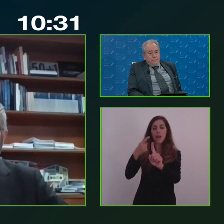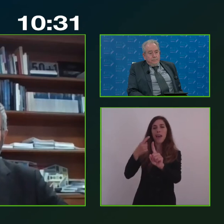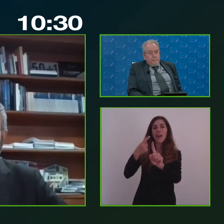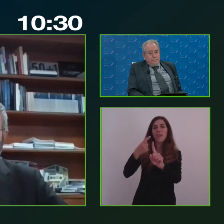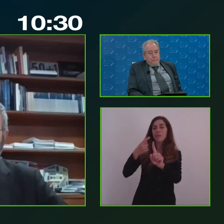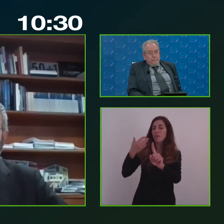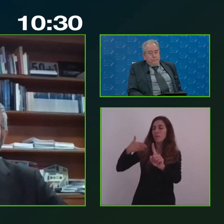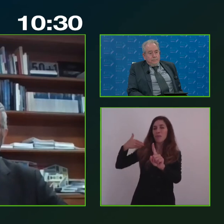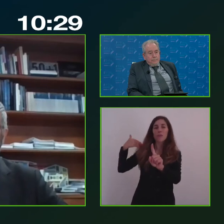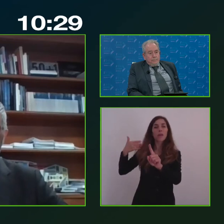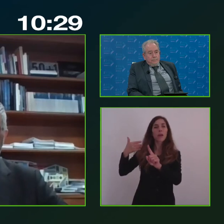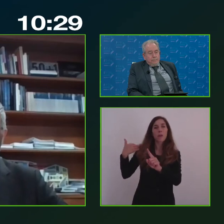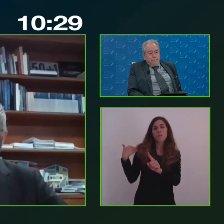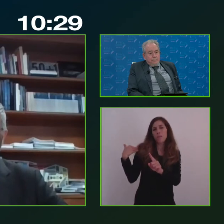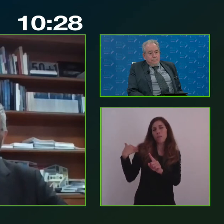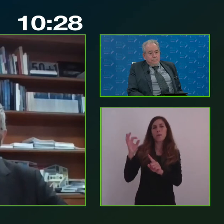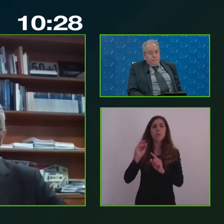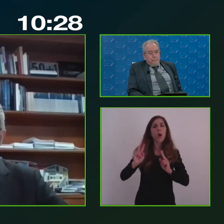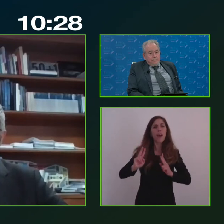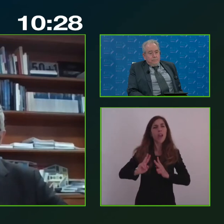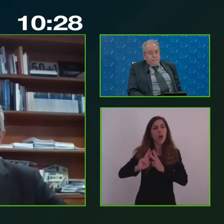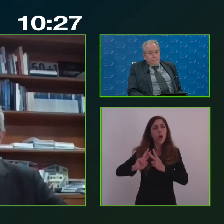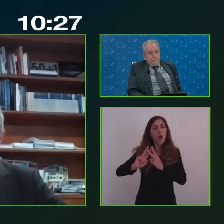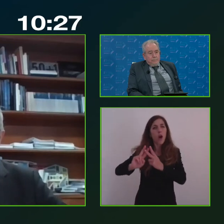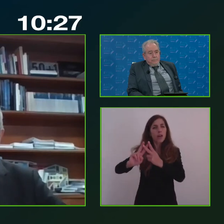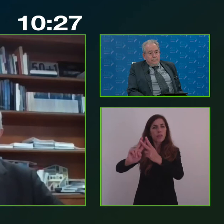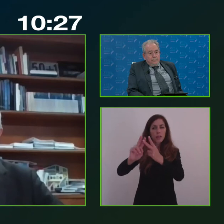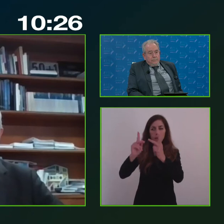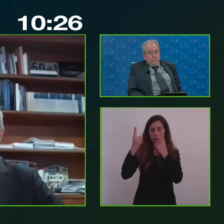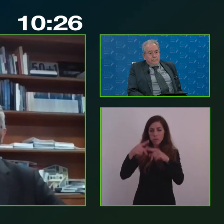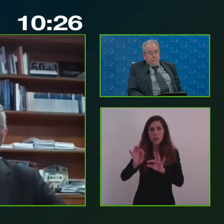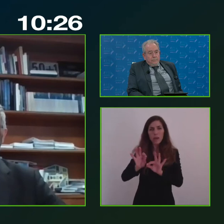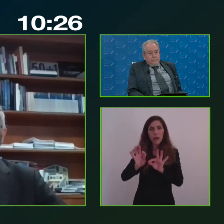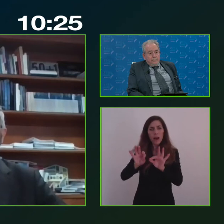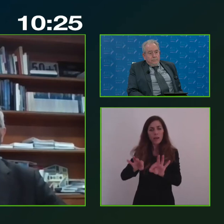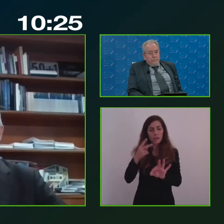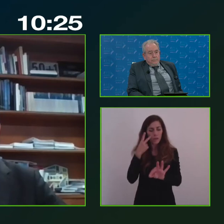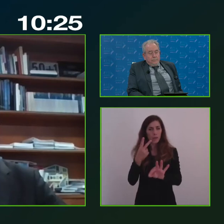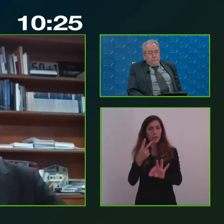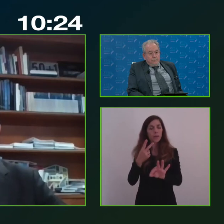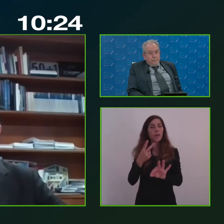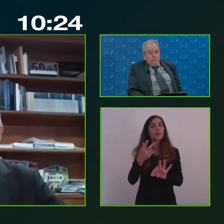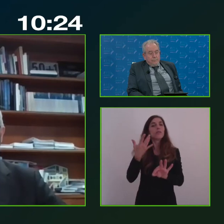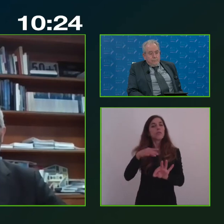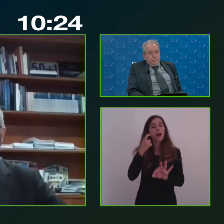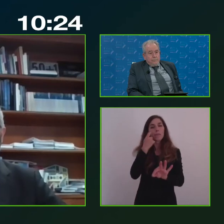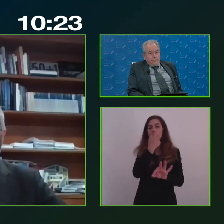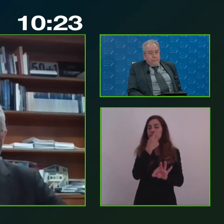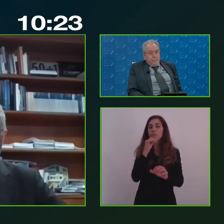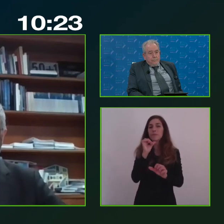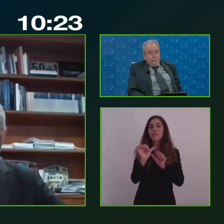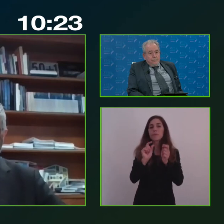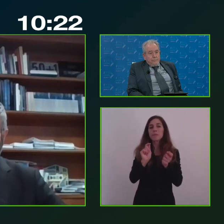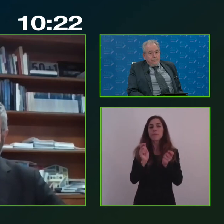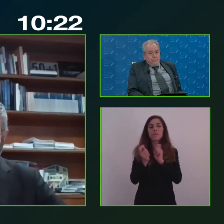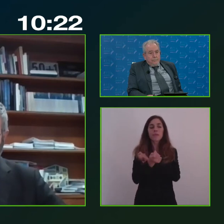più valorizzato, proprio il fatto di esserci dotati di una visione di medio-lungo